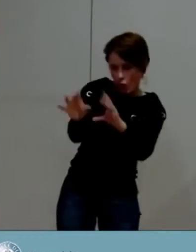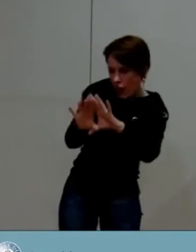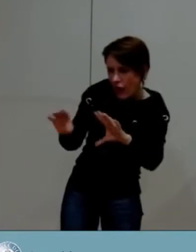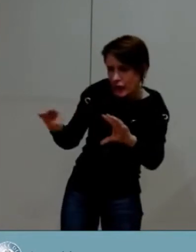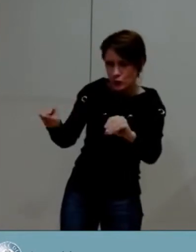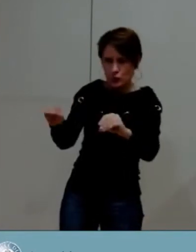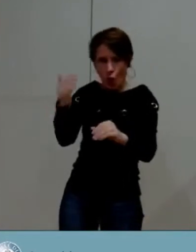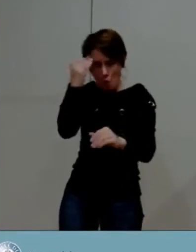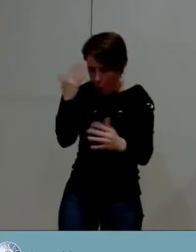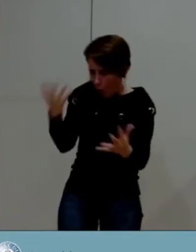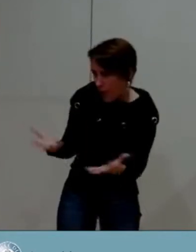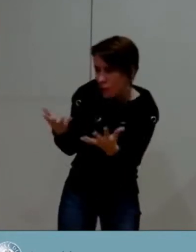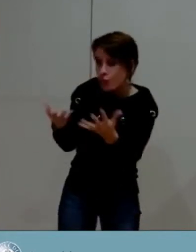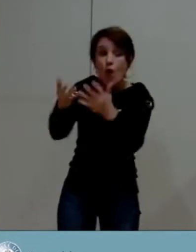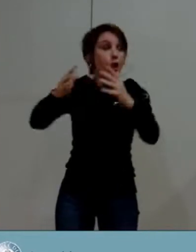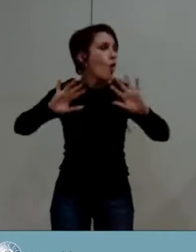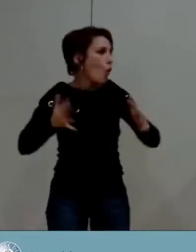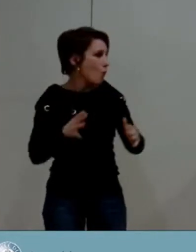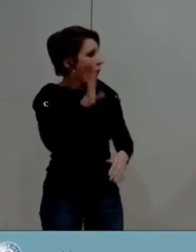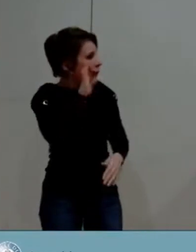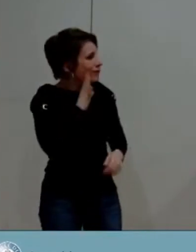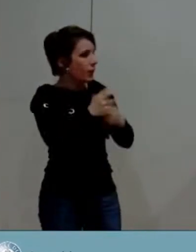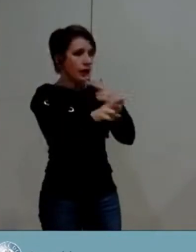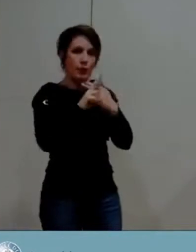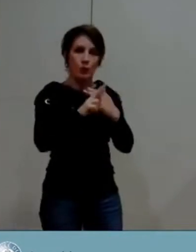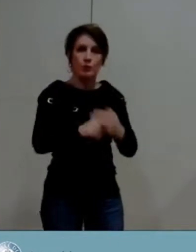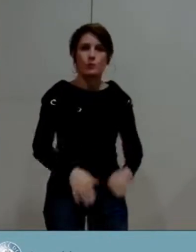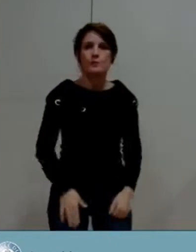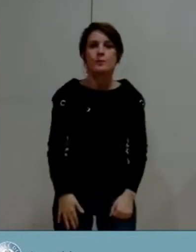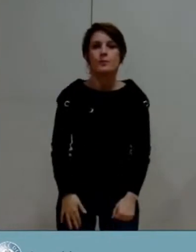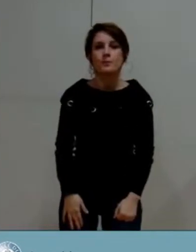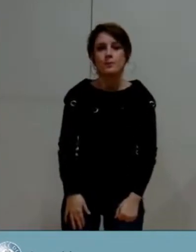moral dont ils ont besoin ? Je vous remercie de vos réponses. Merci d'avoir regardé cette